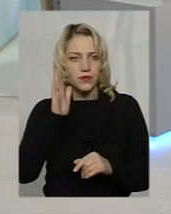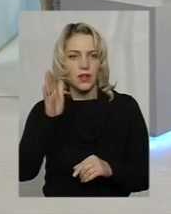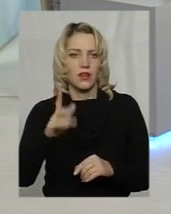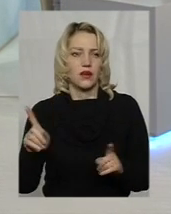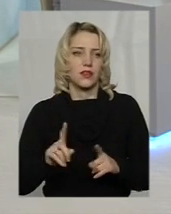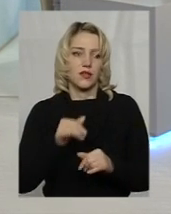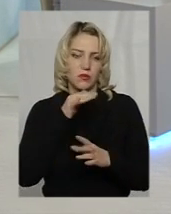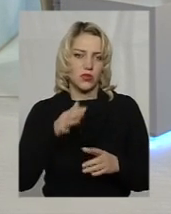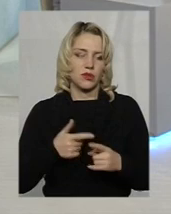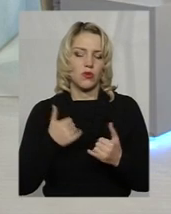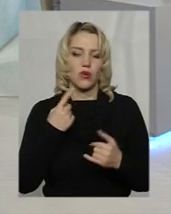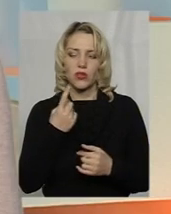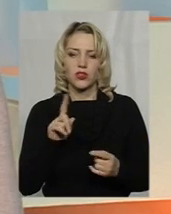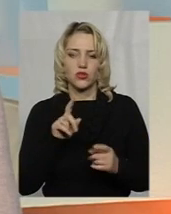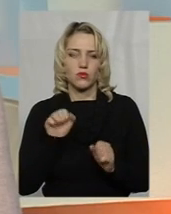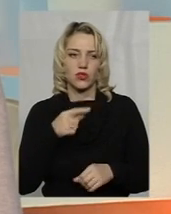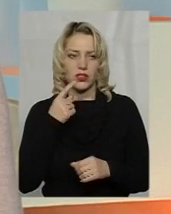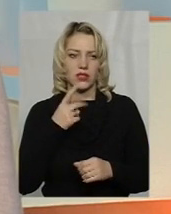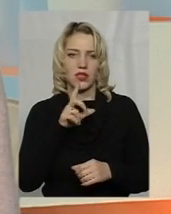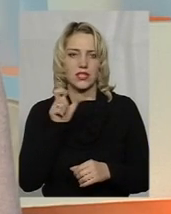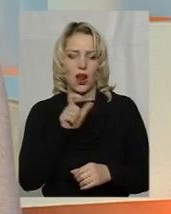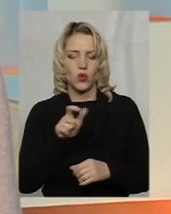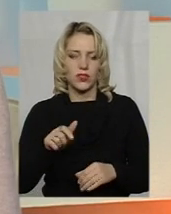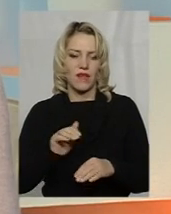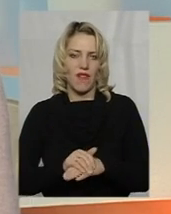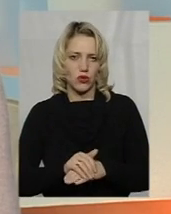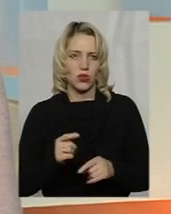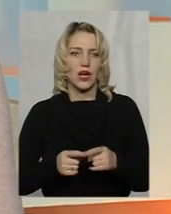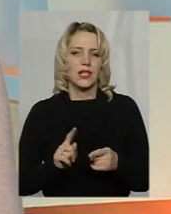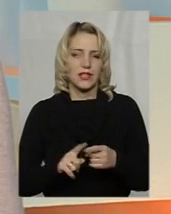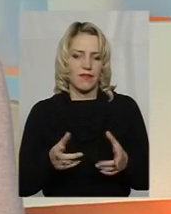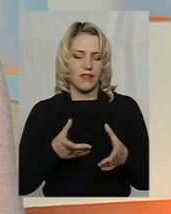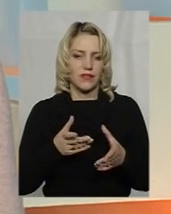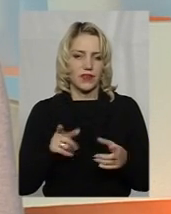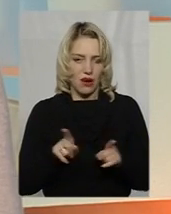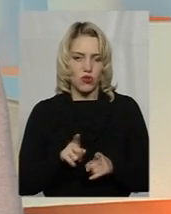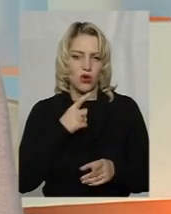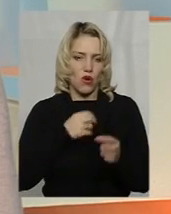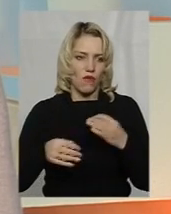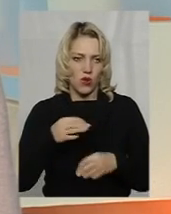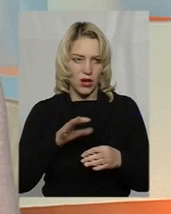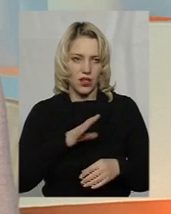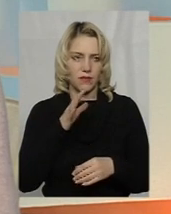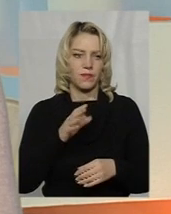світ. Єдине, що я хотіла сказати, що за людський фактор, ми про це також сьогодні говорили на форумі, зараз